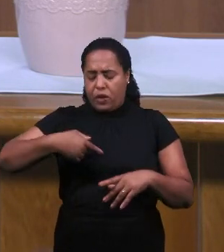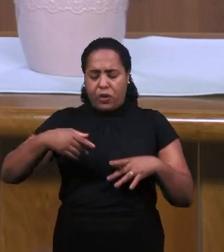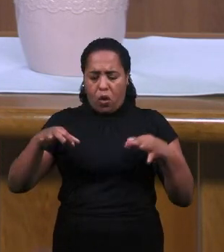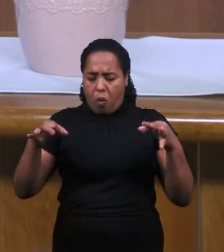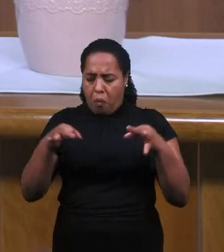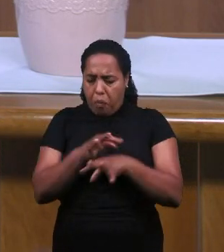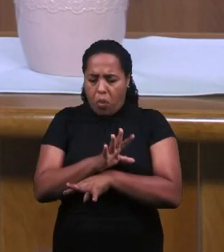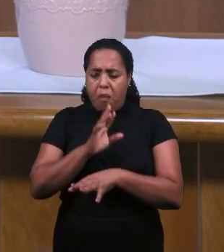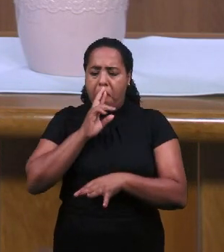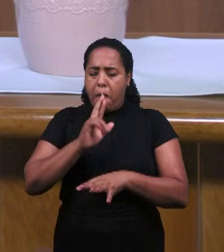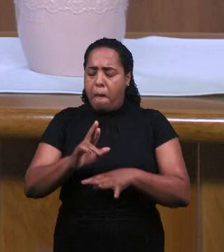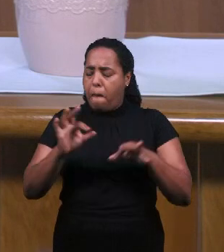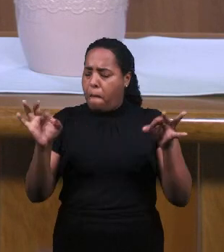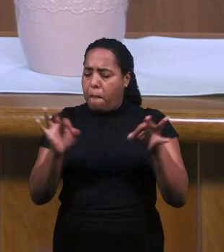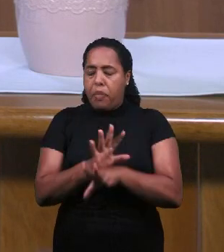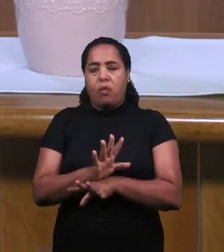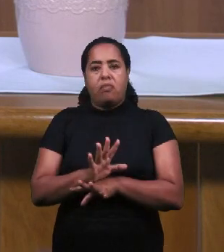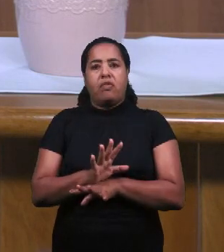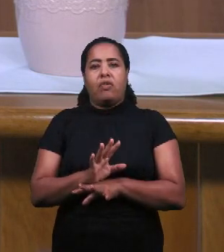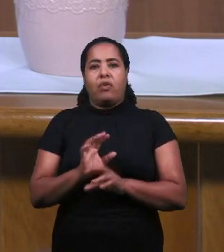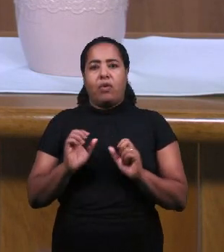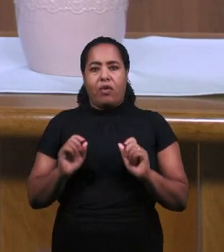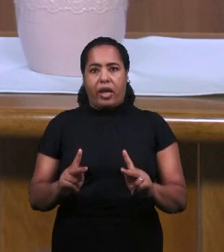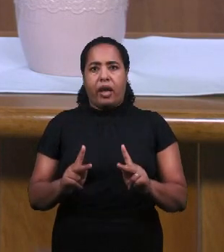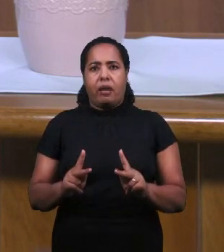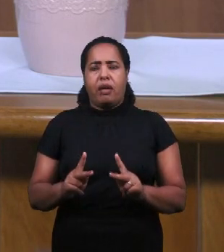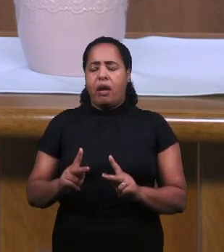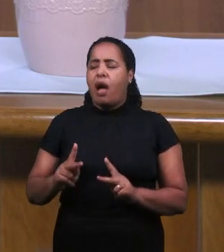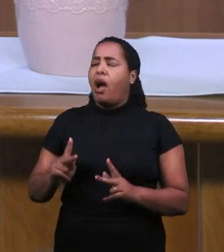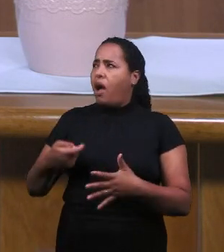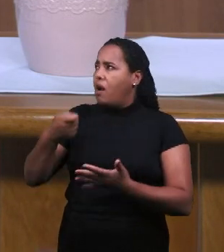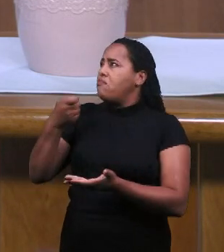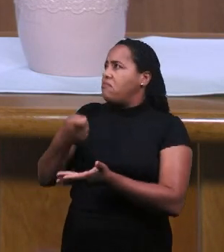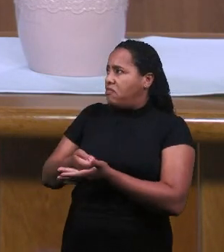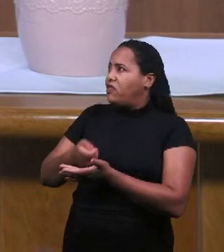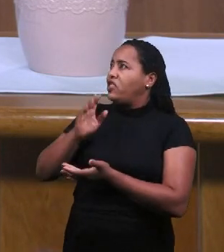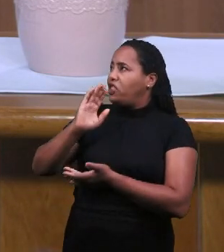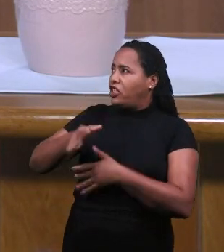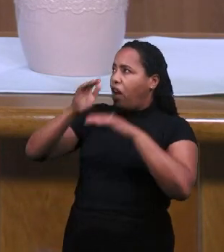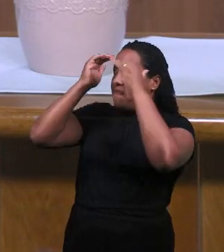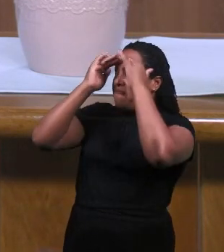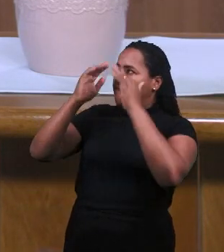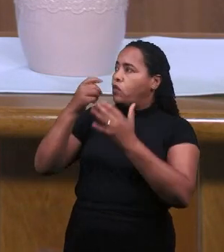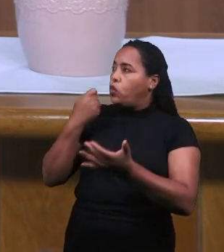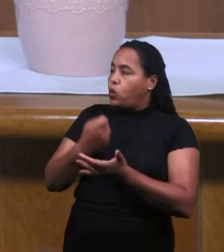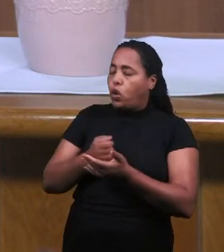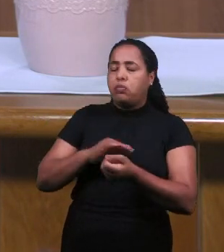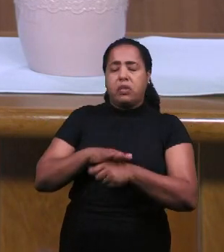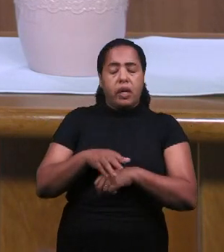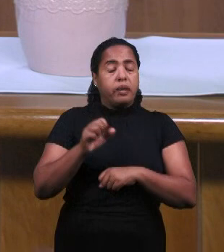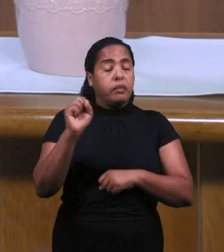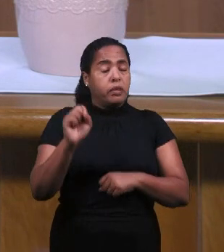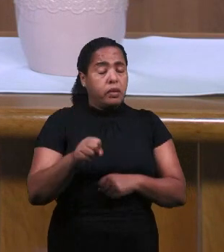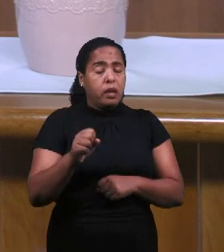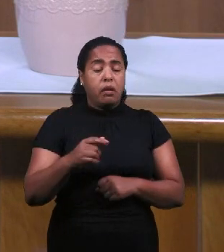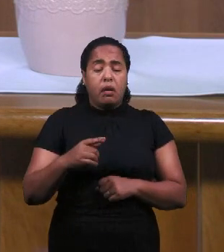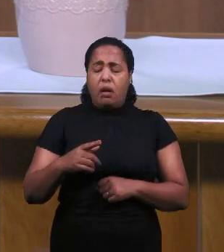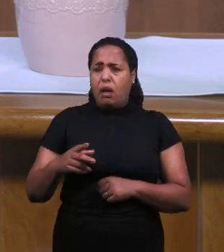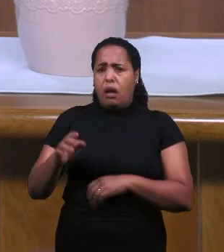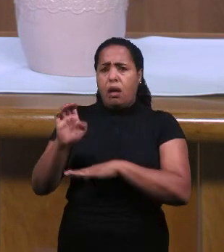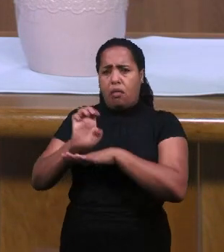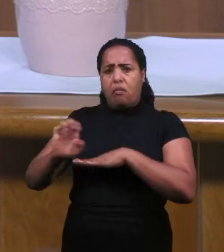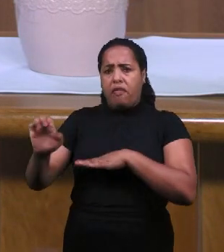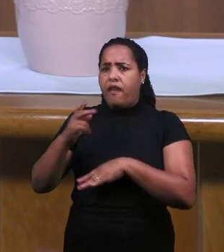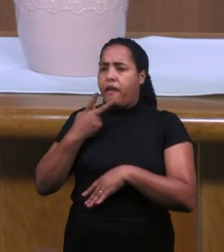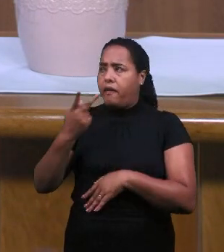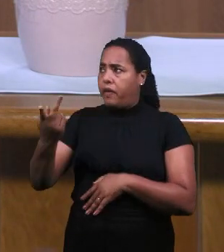И он Сделал Хорошо То что Бог Ему Сказал Делать Он Исполнил Своё Служение То что Ему Было Доверено И он Говорит